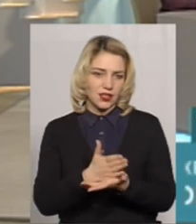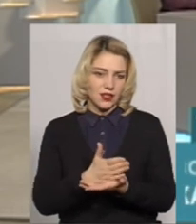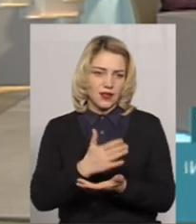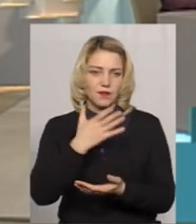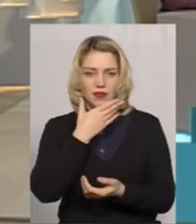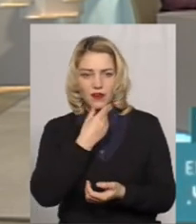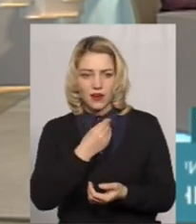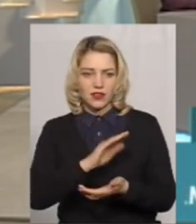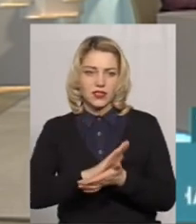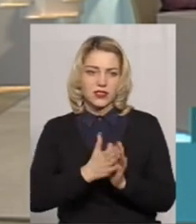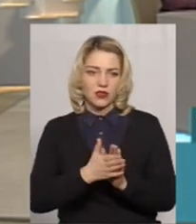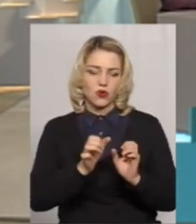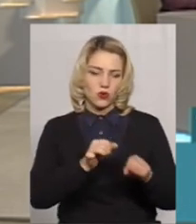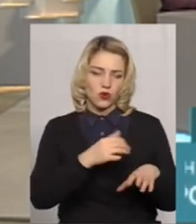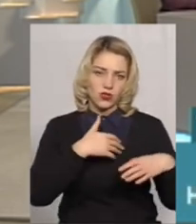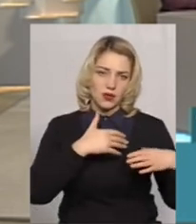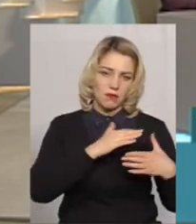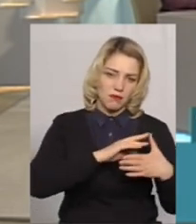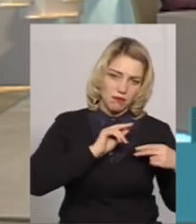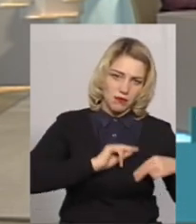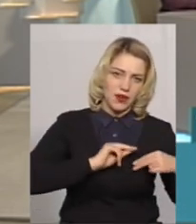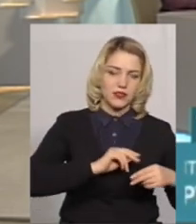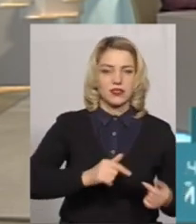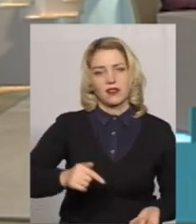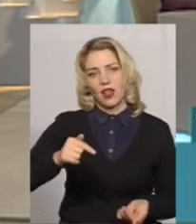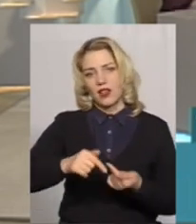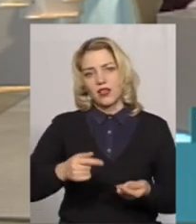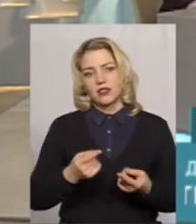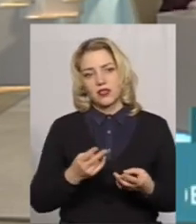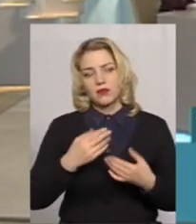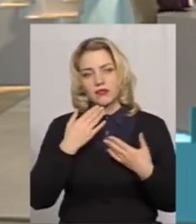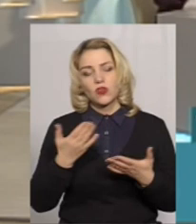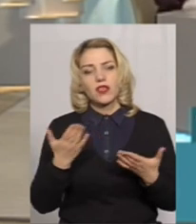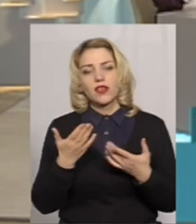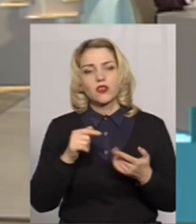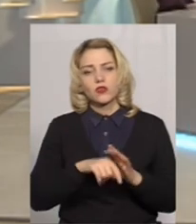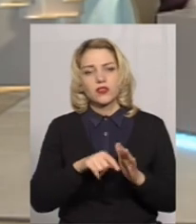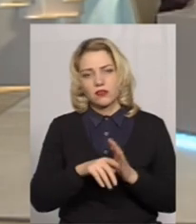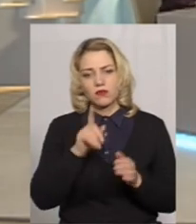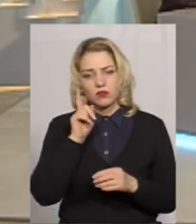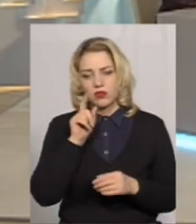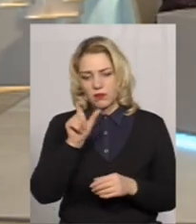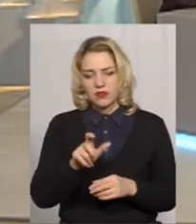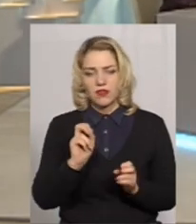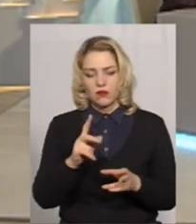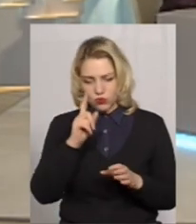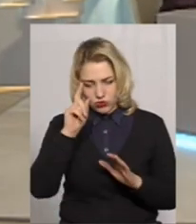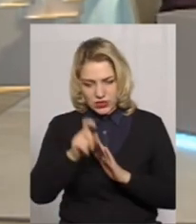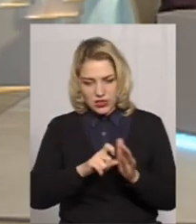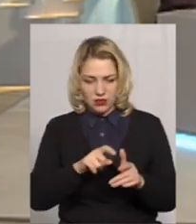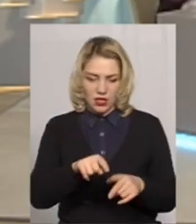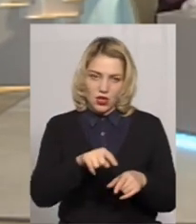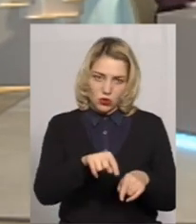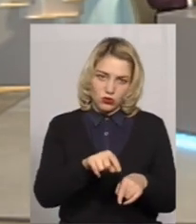Є гарні, стан охорони праці належний і так далі. Тобто, треба звертати. От за якими ознаками? При що молодий працівник, за якими ознаками він може